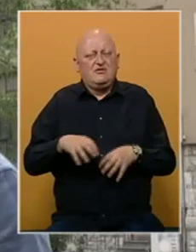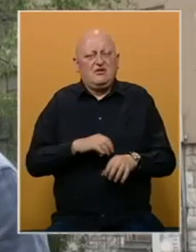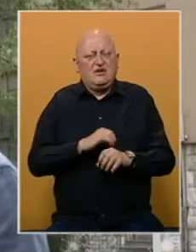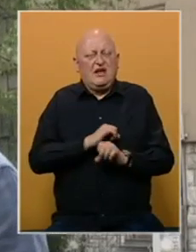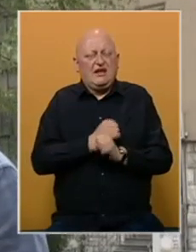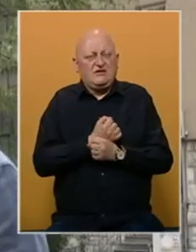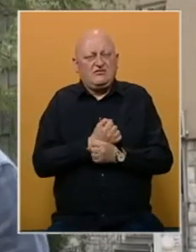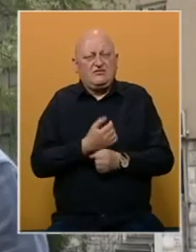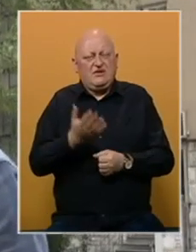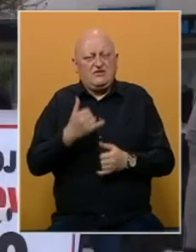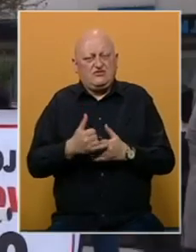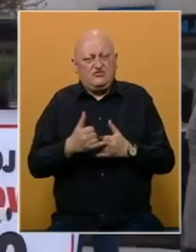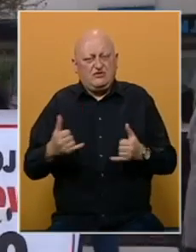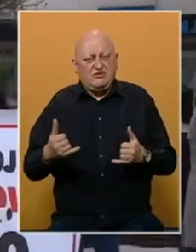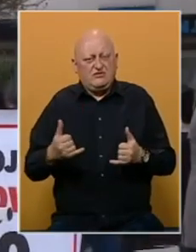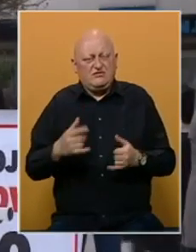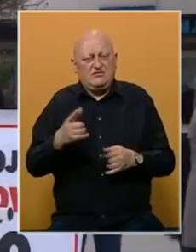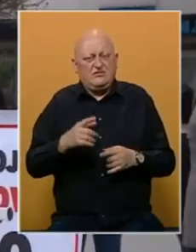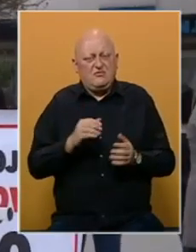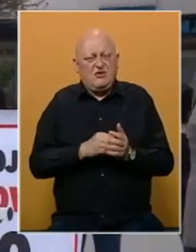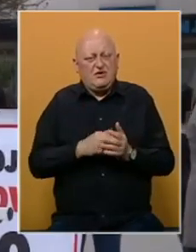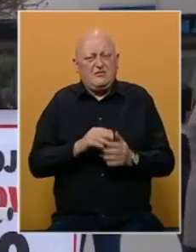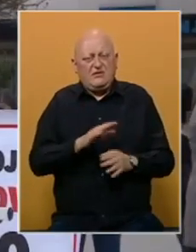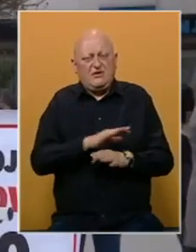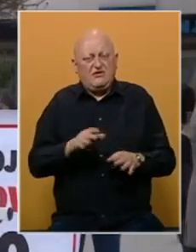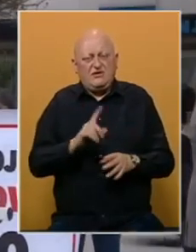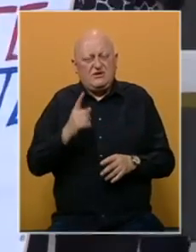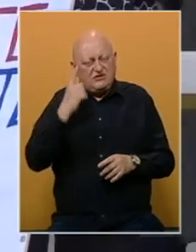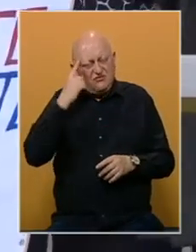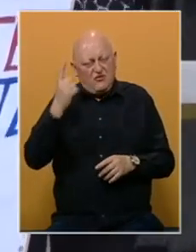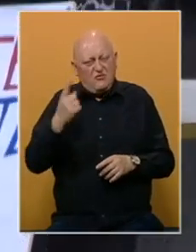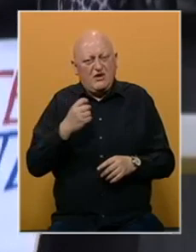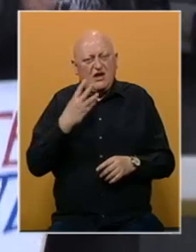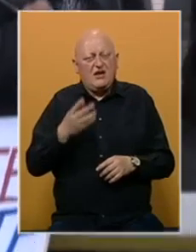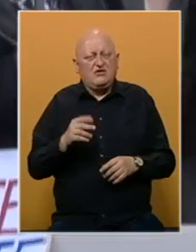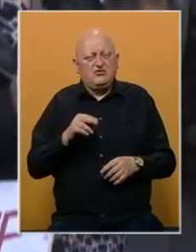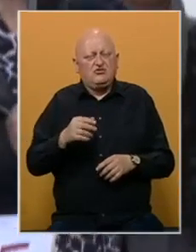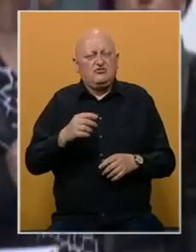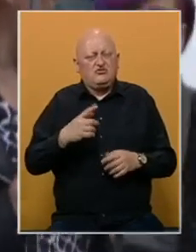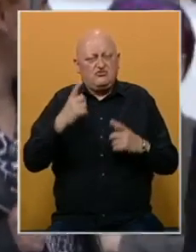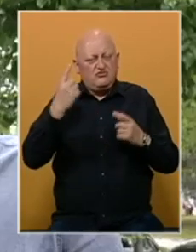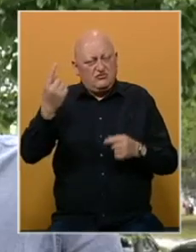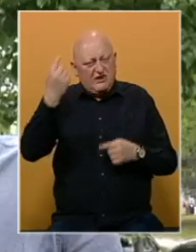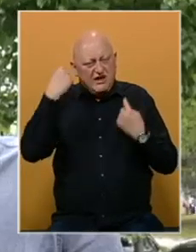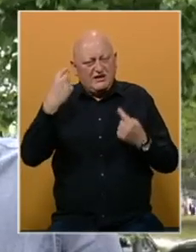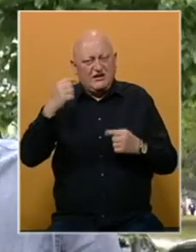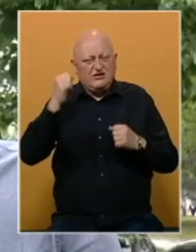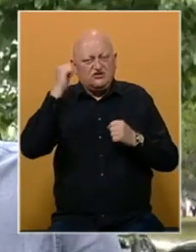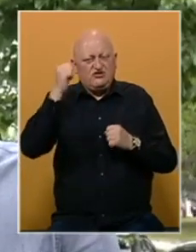Hercegovini. Iako su građanima bili potrebniji nego ikada, nisu se dvoumili kada su odlučili stupiti u generalni štrajk.